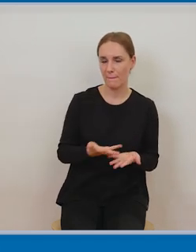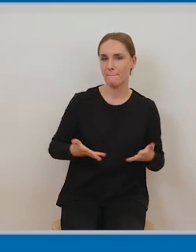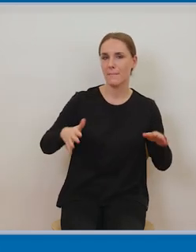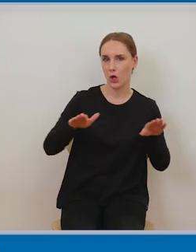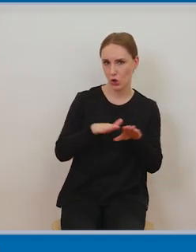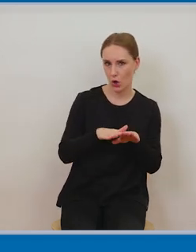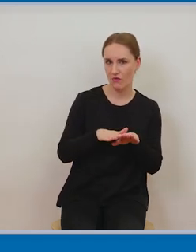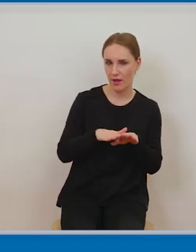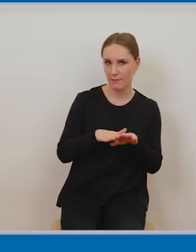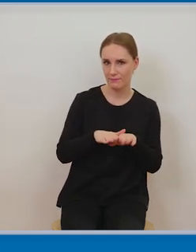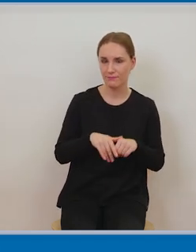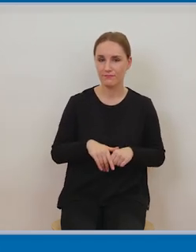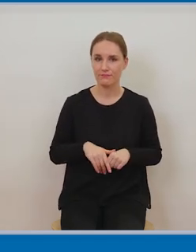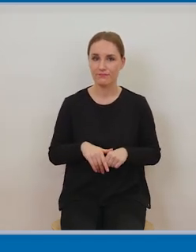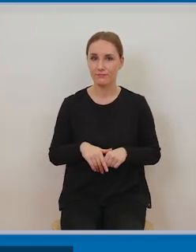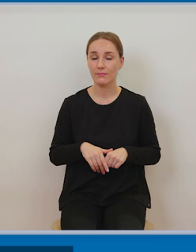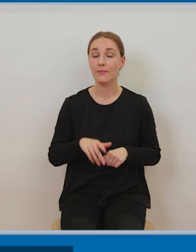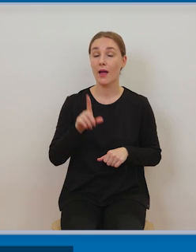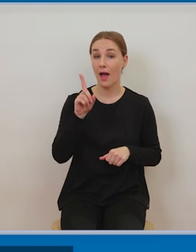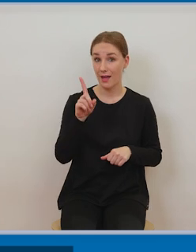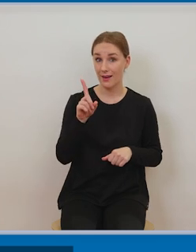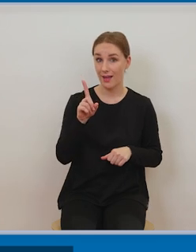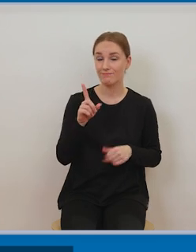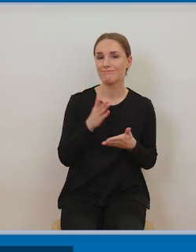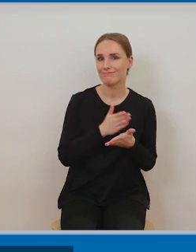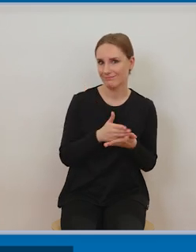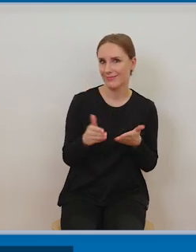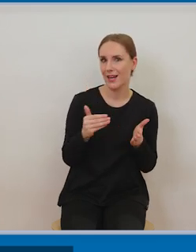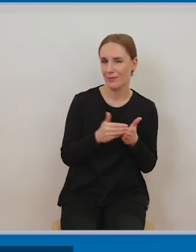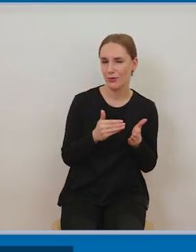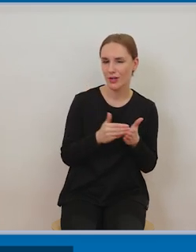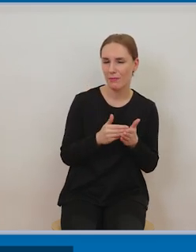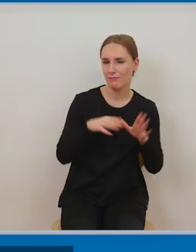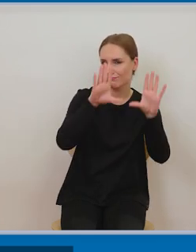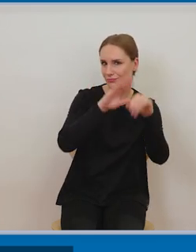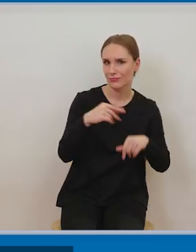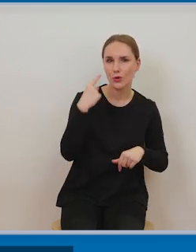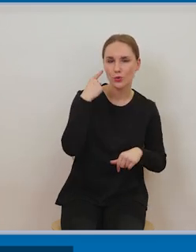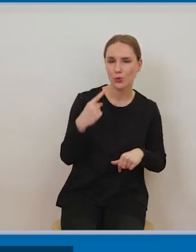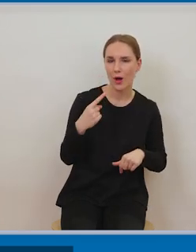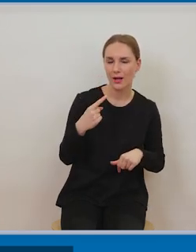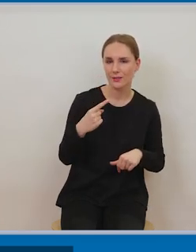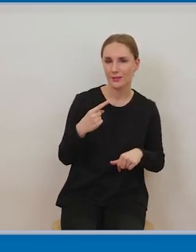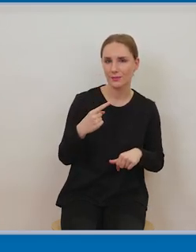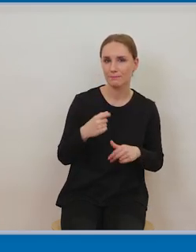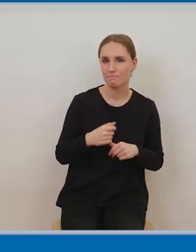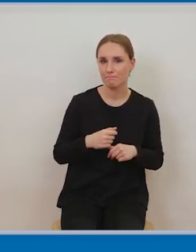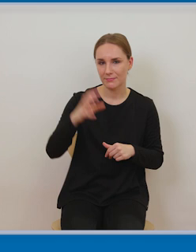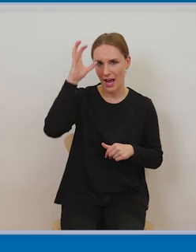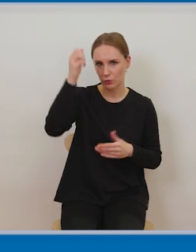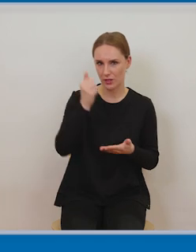ochronie autorskich praw osobistych czyli poszanowanie autorskich praw osobistych poznaczenia autorstwa cudzego utworu